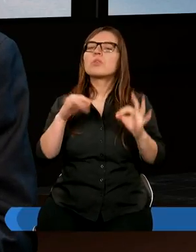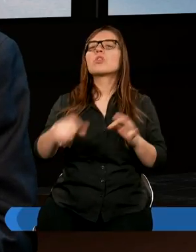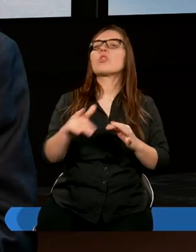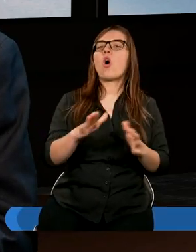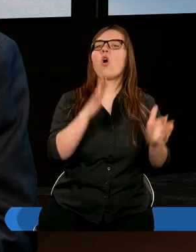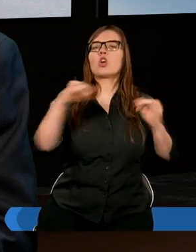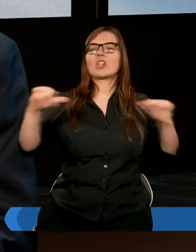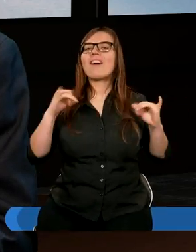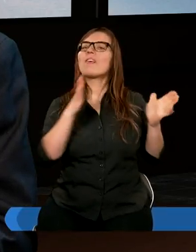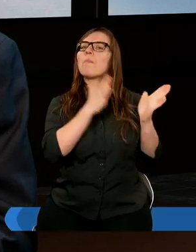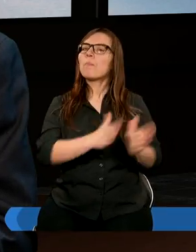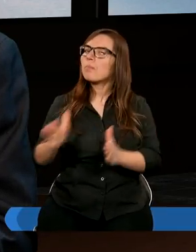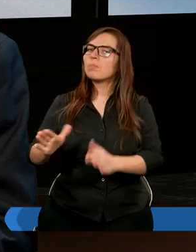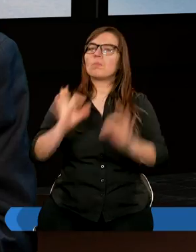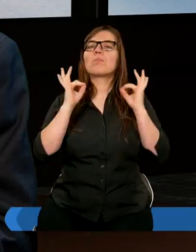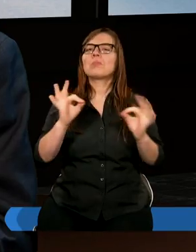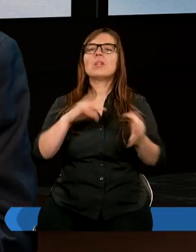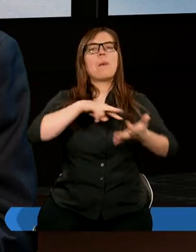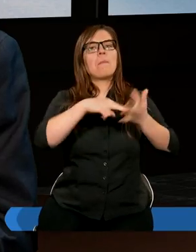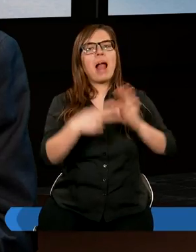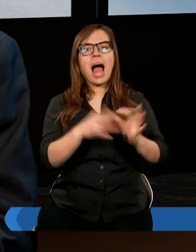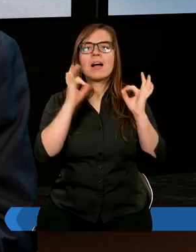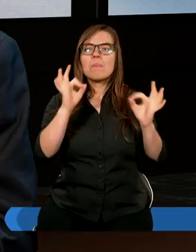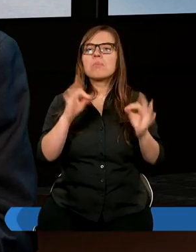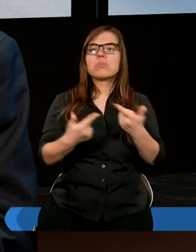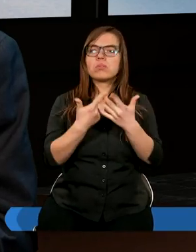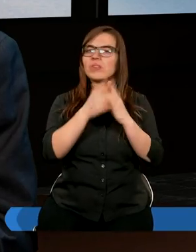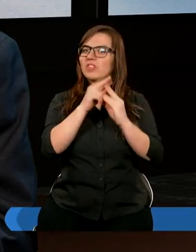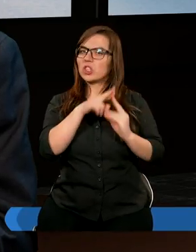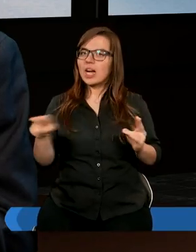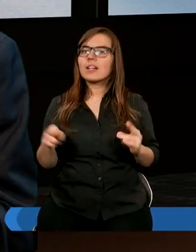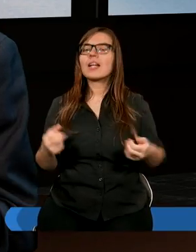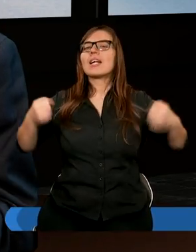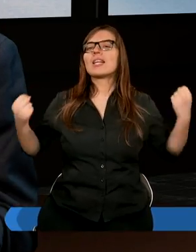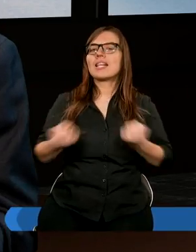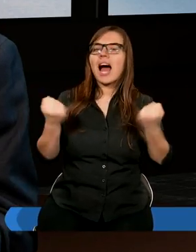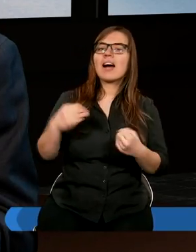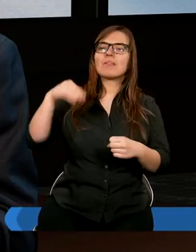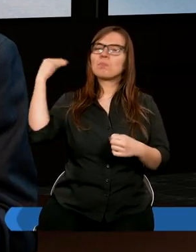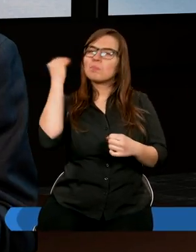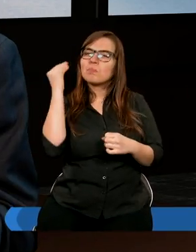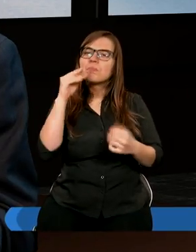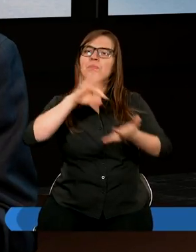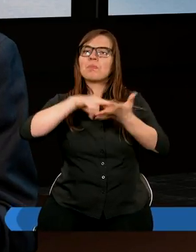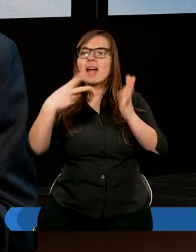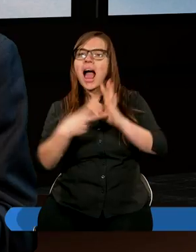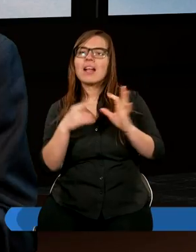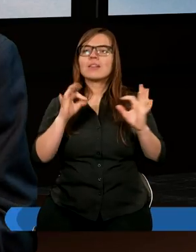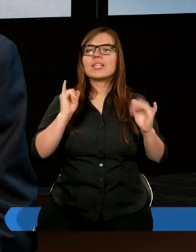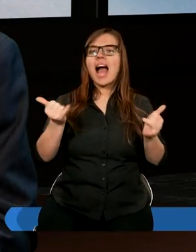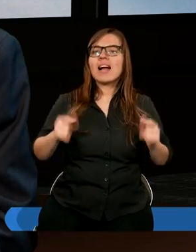przygotowany, taki, który myśli, który planuje, który stara się nauczyć, jak